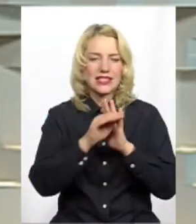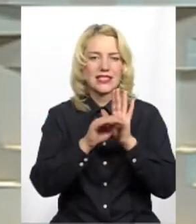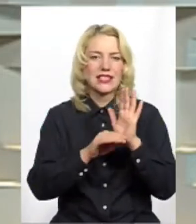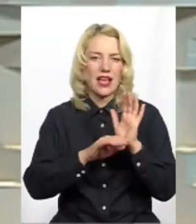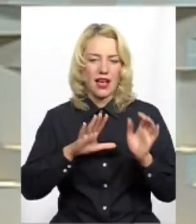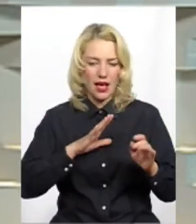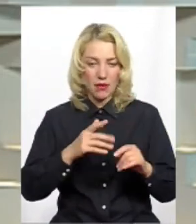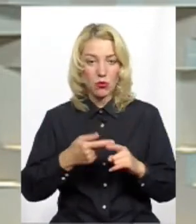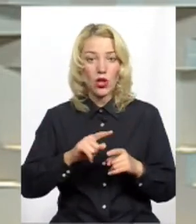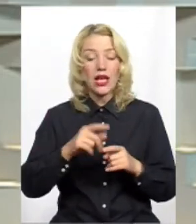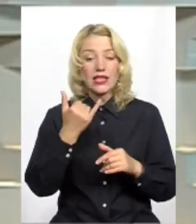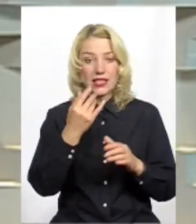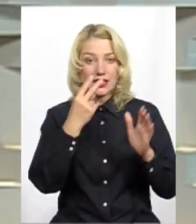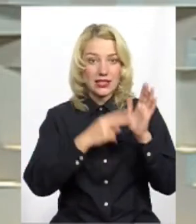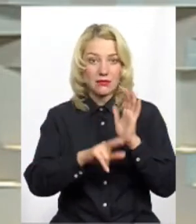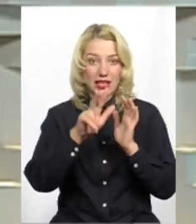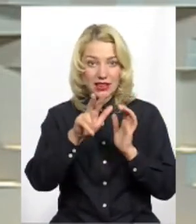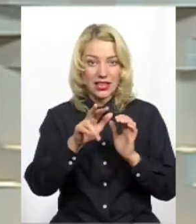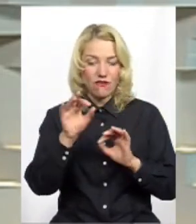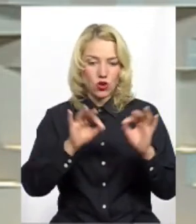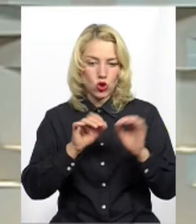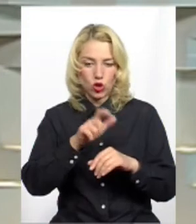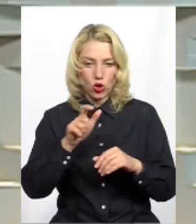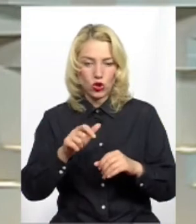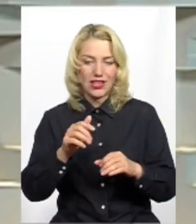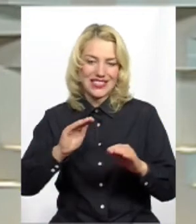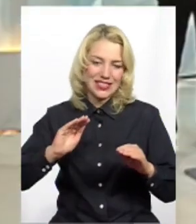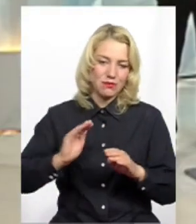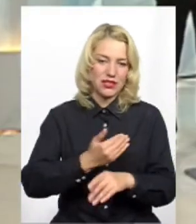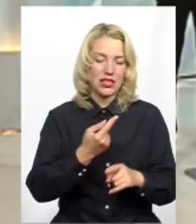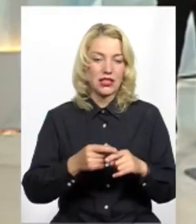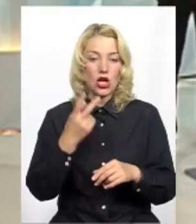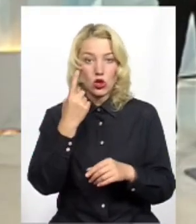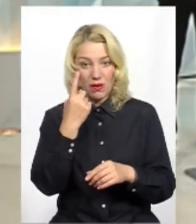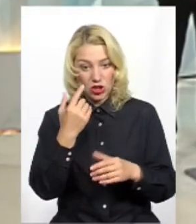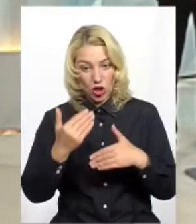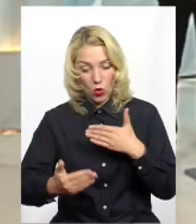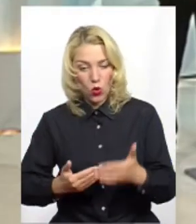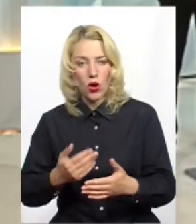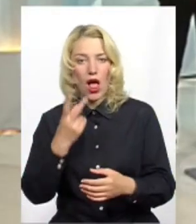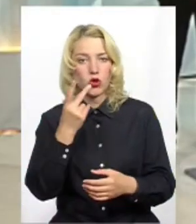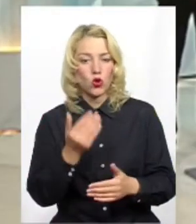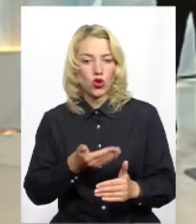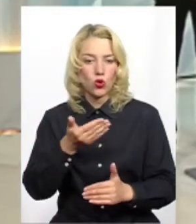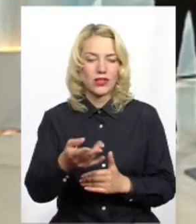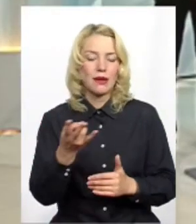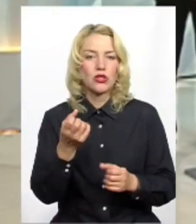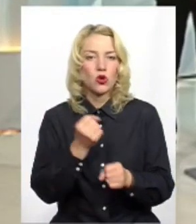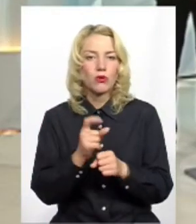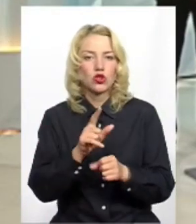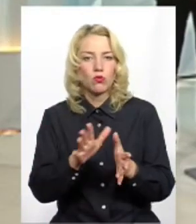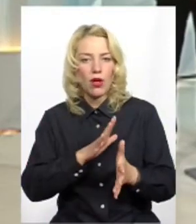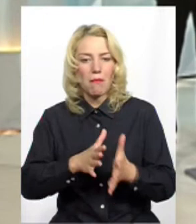% людей знесли цю систему і зробили перший крок, і нам потрібно зробити другий крок і зробити більшість президенту в парламенті.